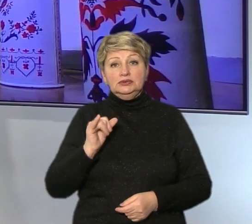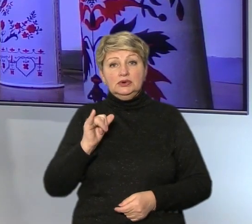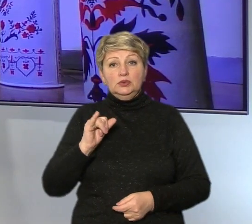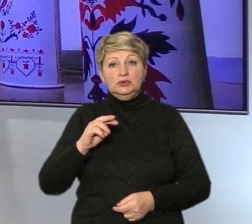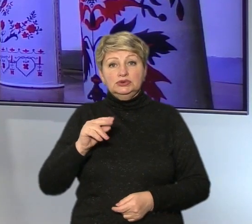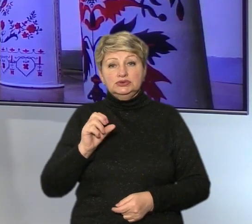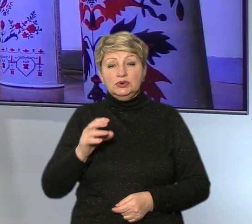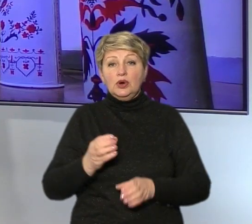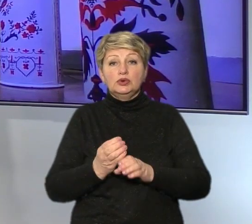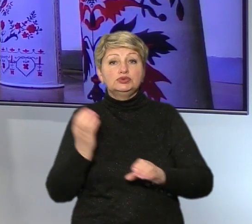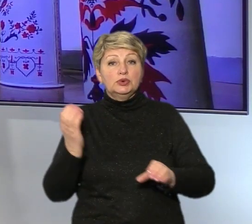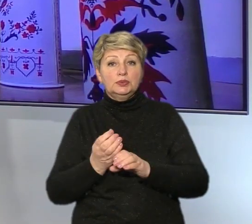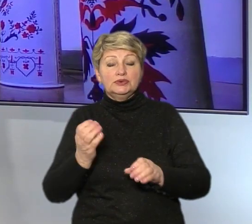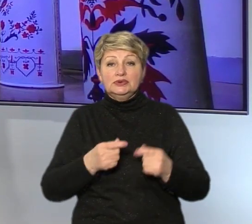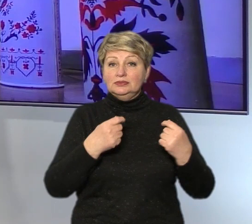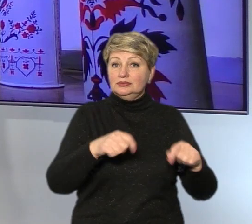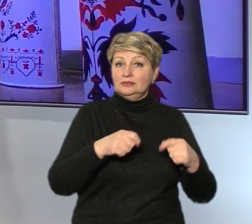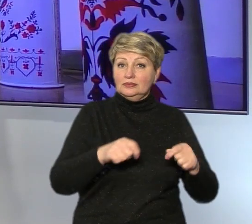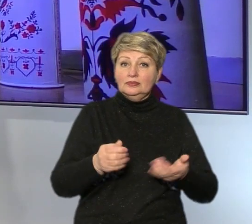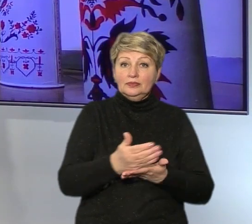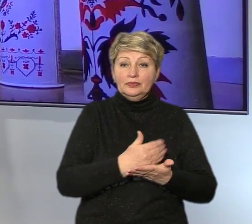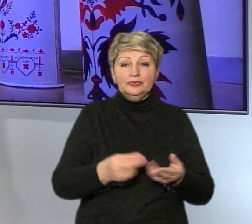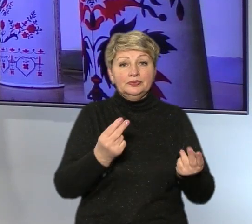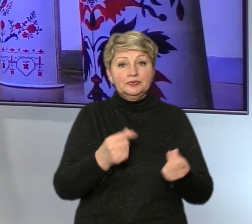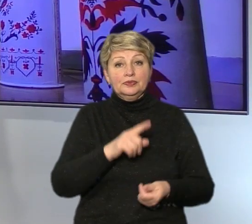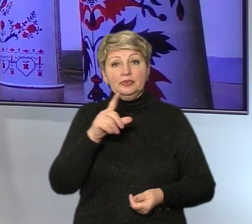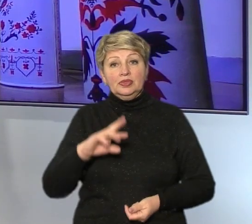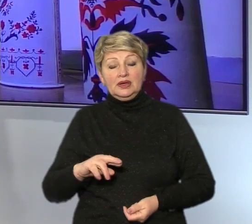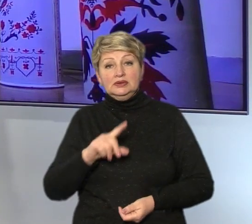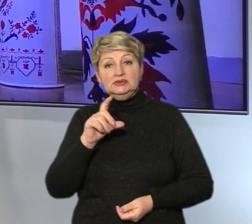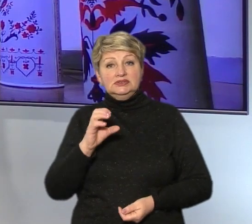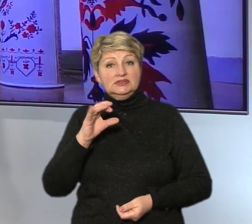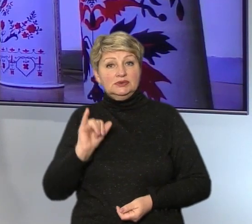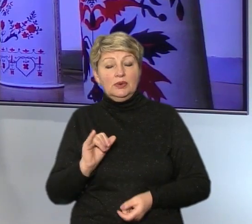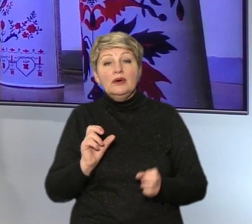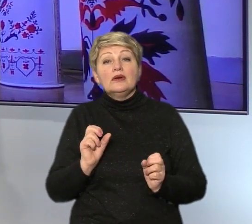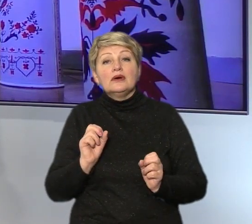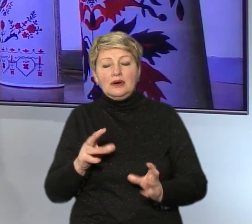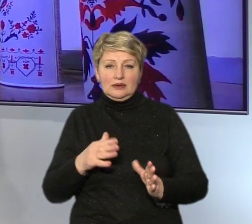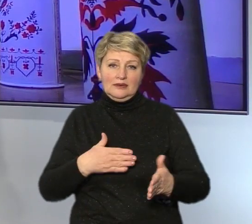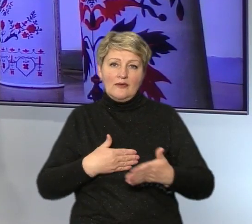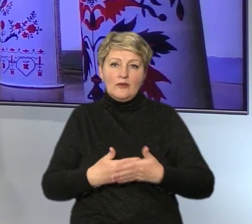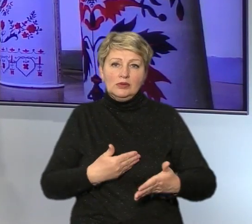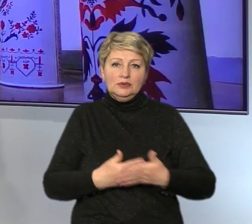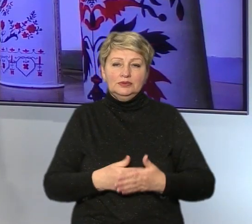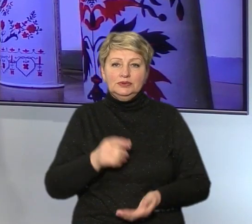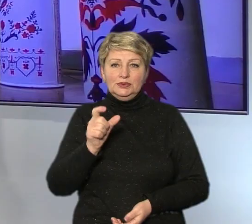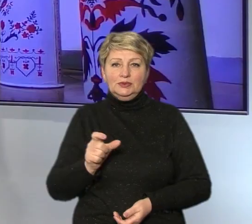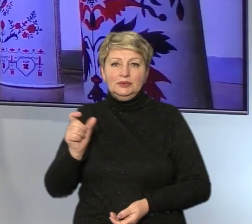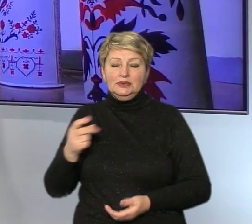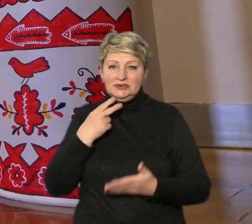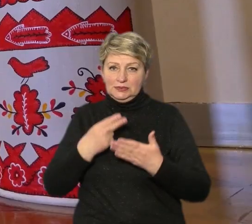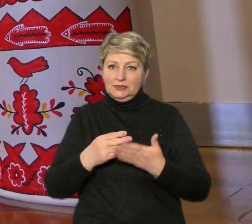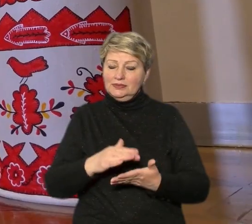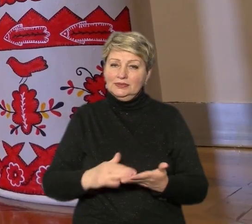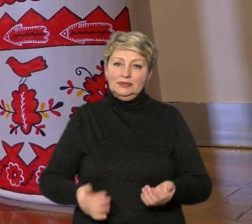продають, збираючи гроші для допомоги українській армії. Як волонтерять митці, бачила наша кореспондентка Наталя Черкашенко.